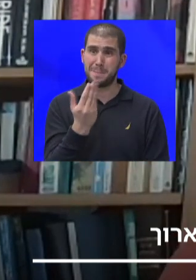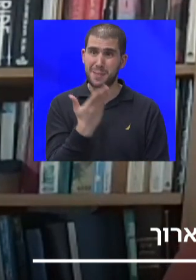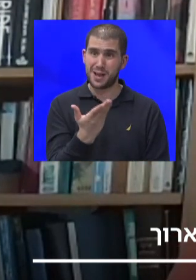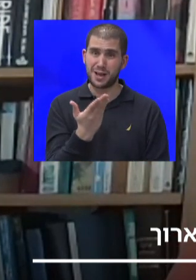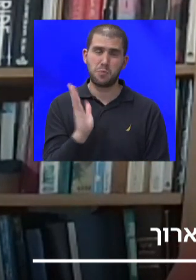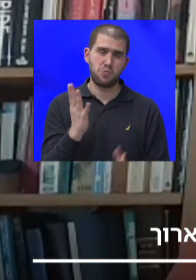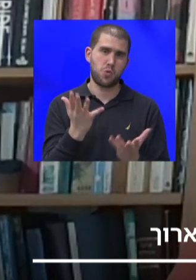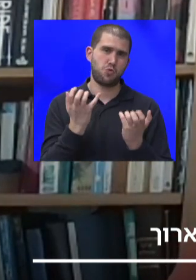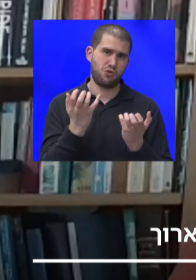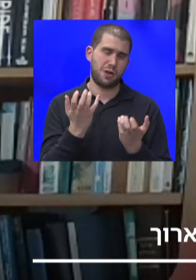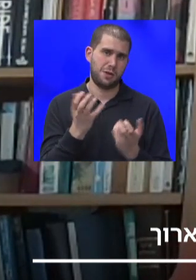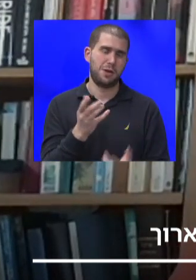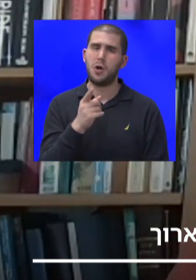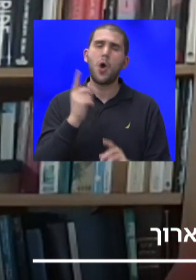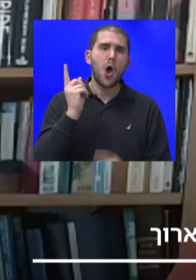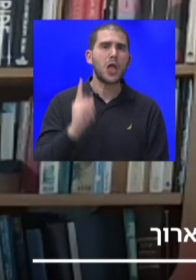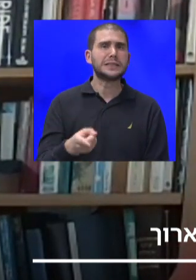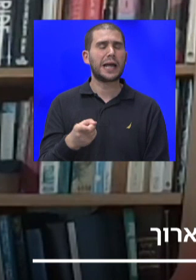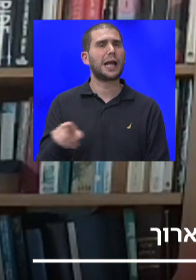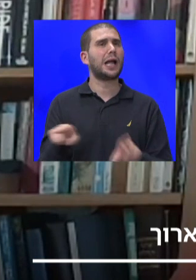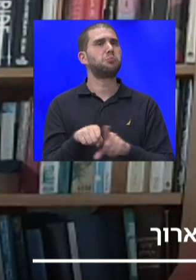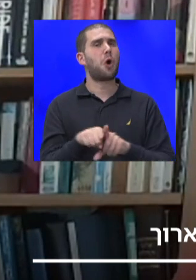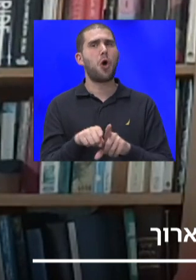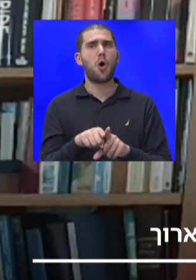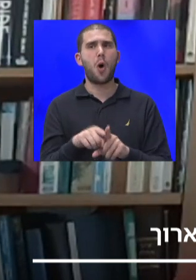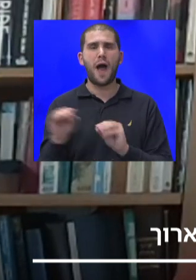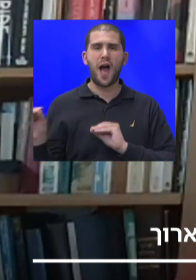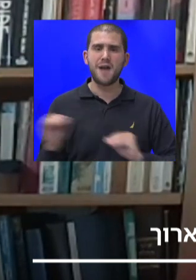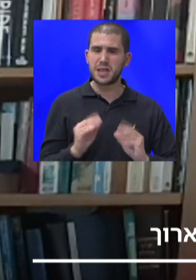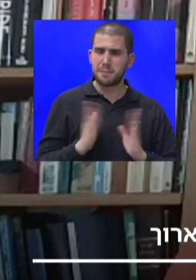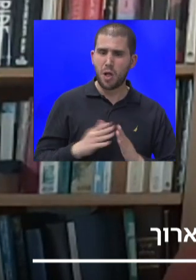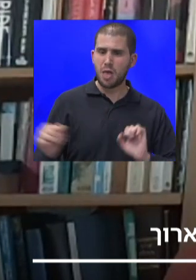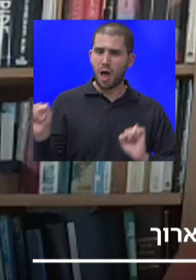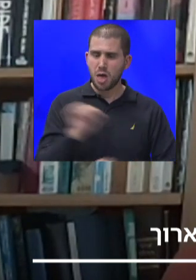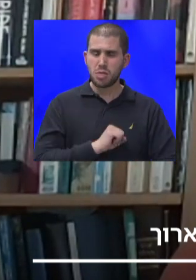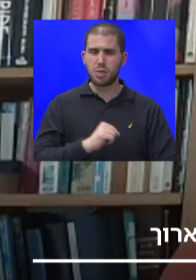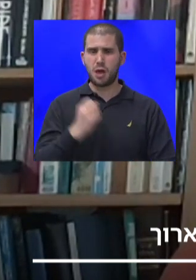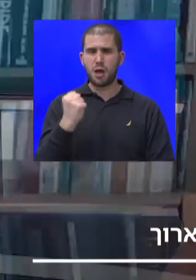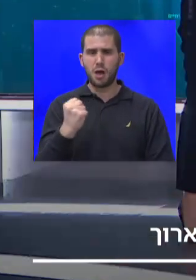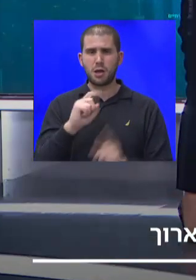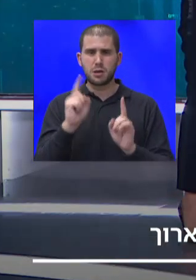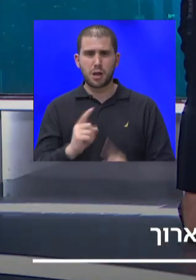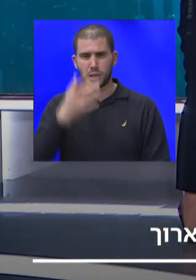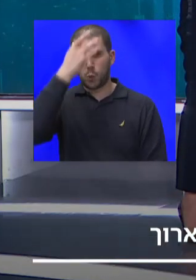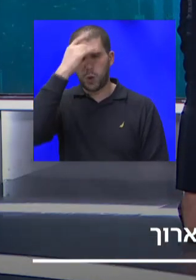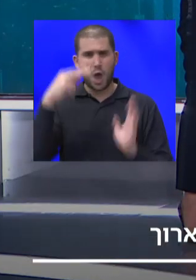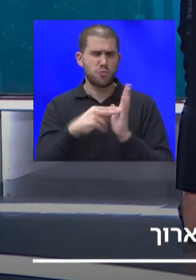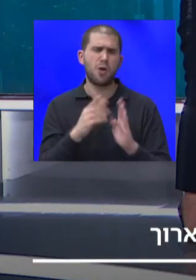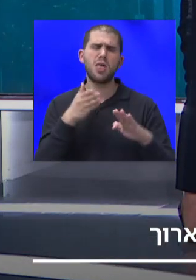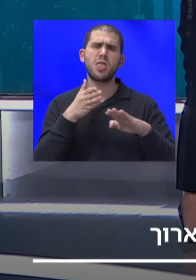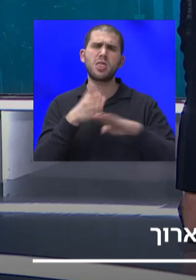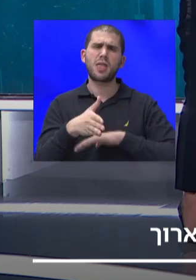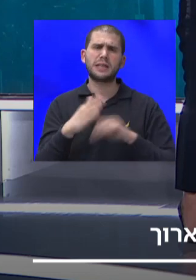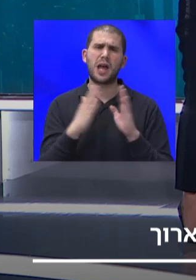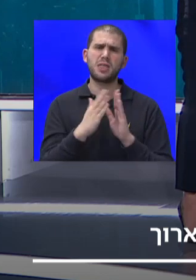אתה לא צריך להעביר עברת בעלות, וארנונה והערבויות וגז וחשמל, ואתה פשוט נכנס לדירה, מודיע לנו יום לפני,